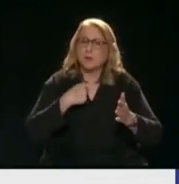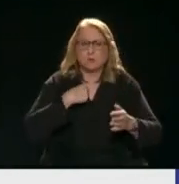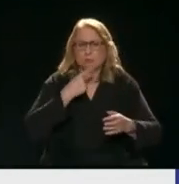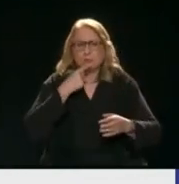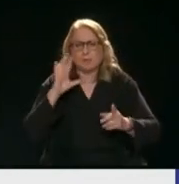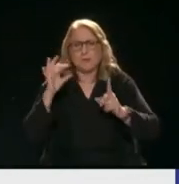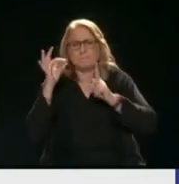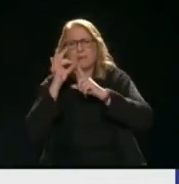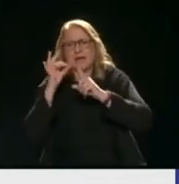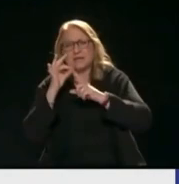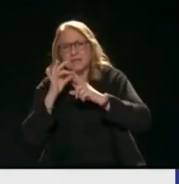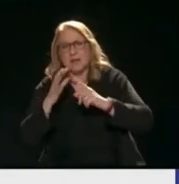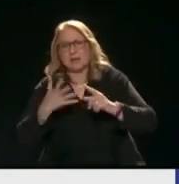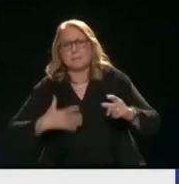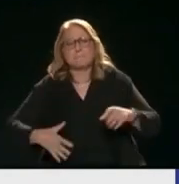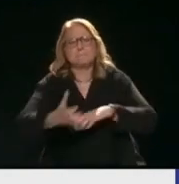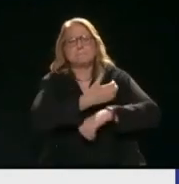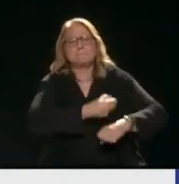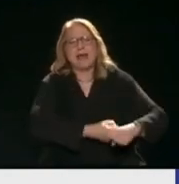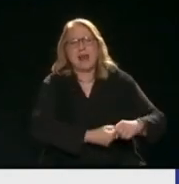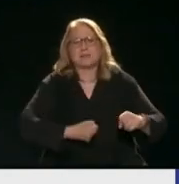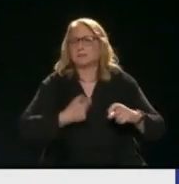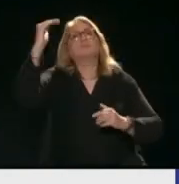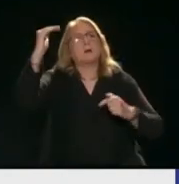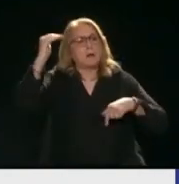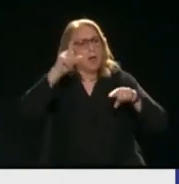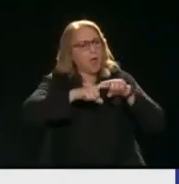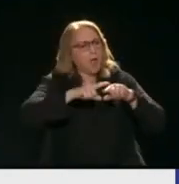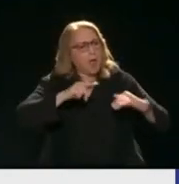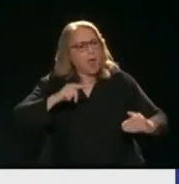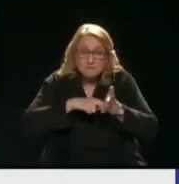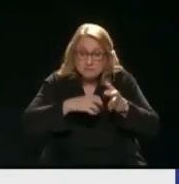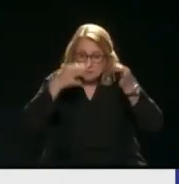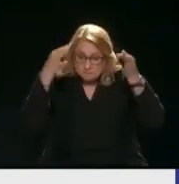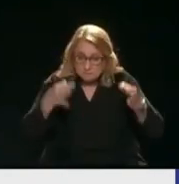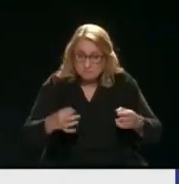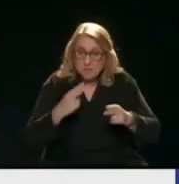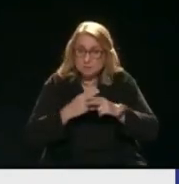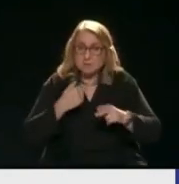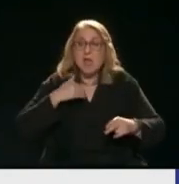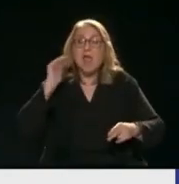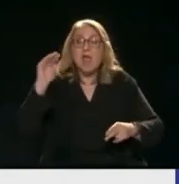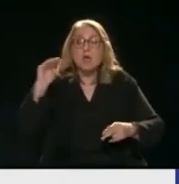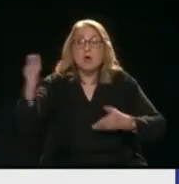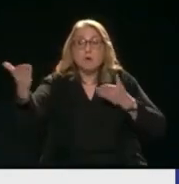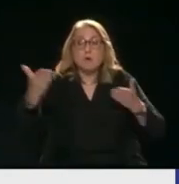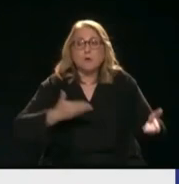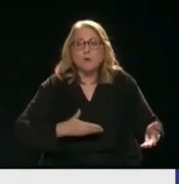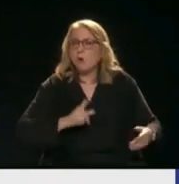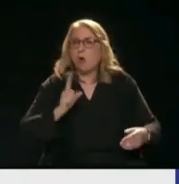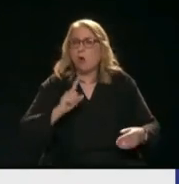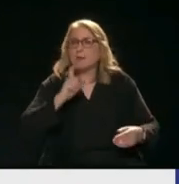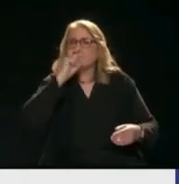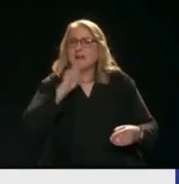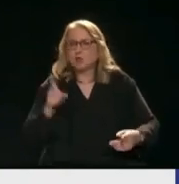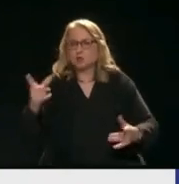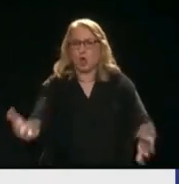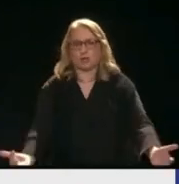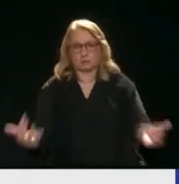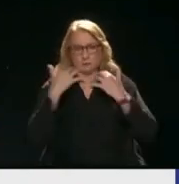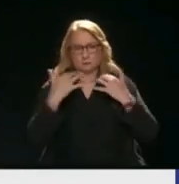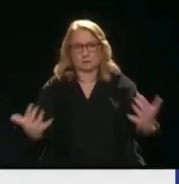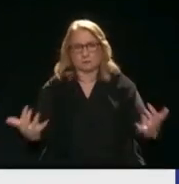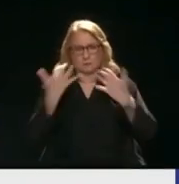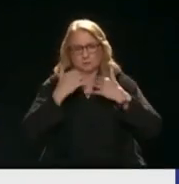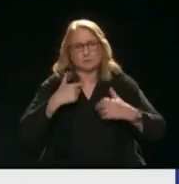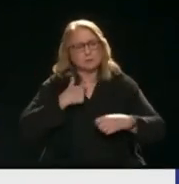είναι οδήποτε Να έρθει να εργαστεί Και να έχει λόγο ύπαρξη στην Ελλάδα Και να μην επιλέγω Πραγματικά με ξεπερνάει Και βεβαίως να έχει δικαιώματα